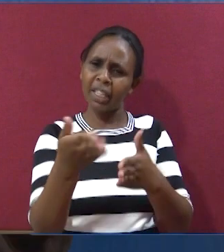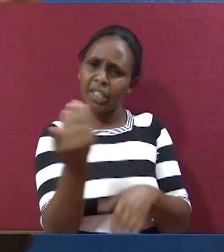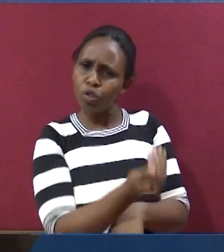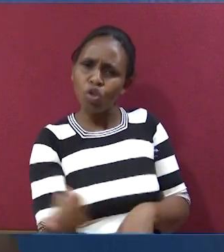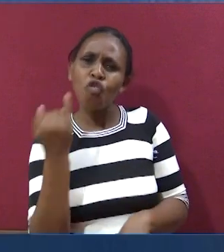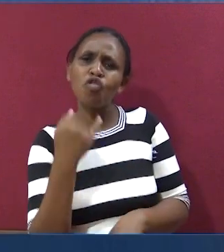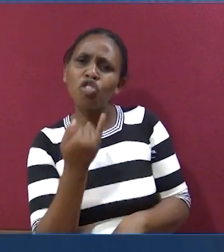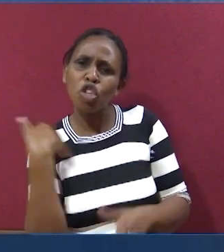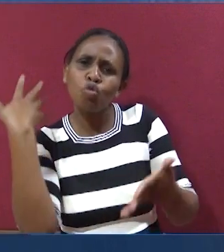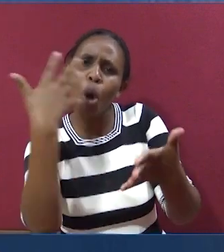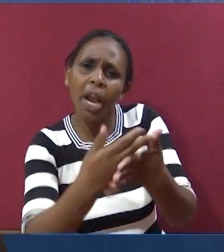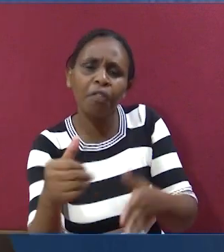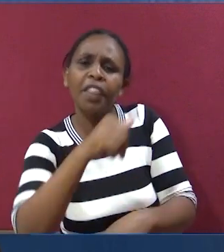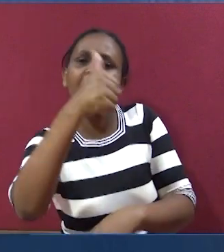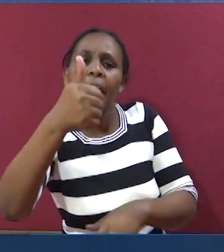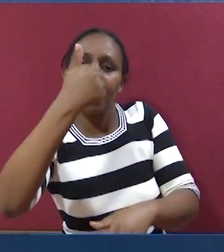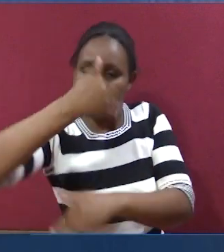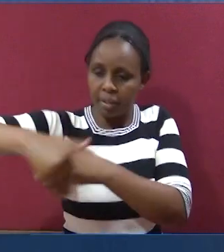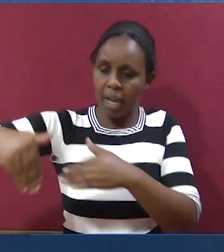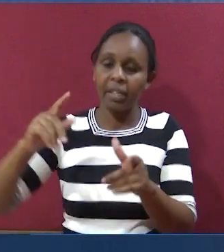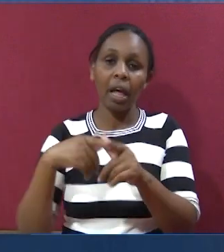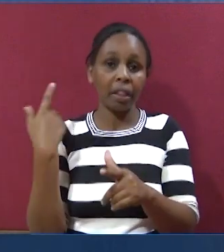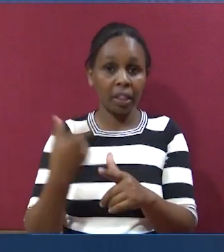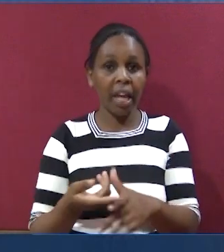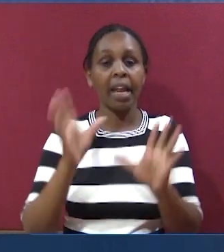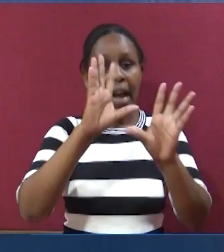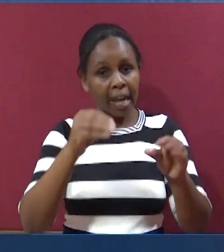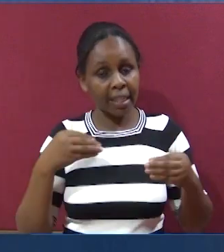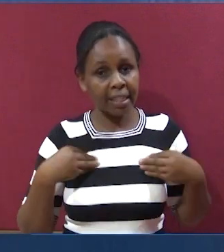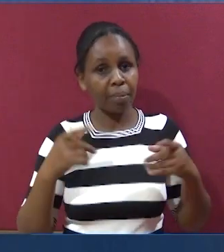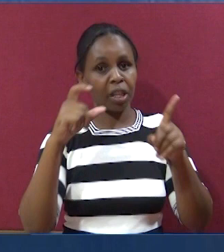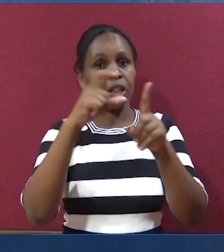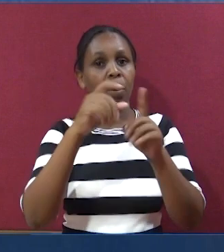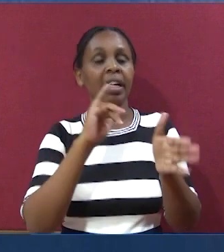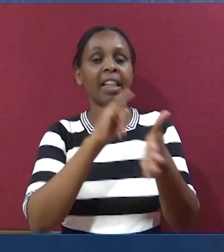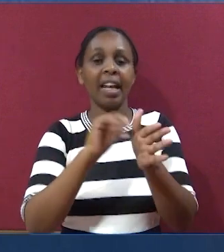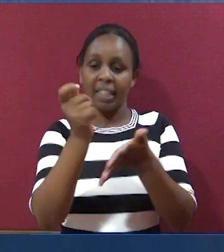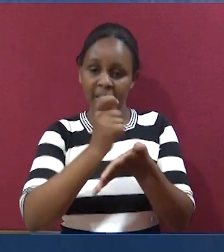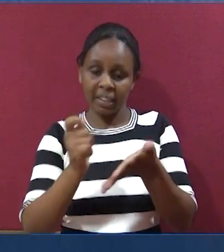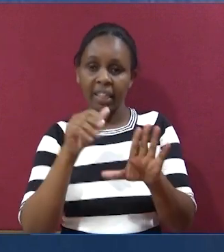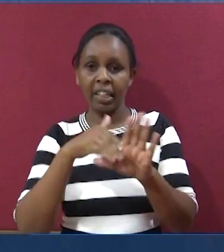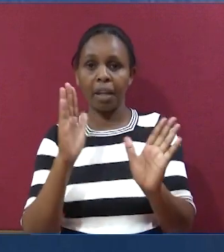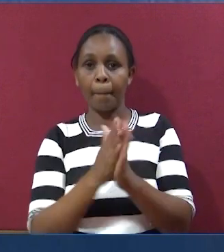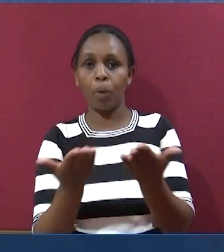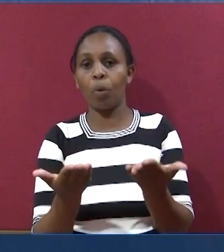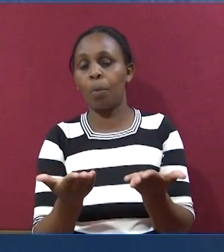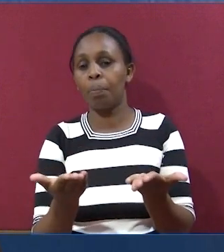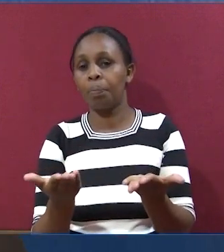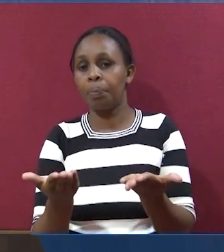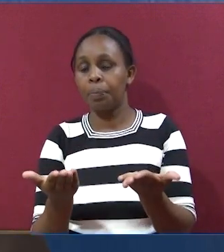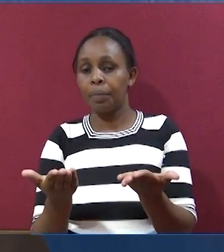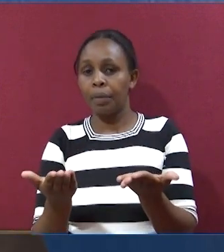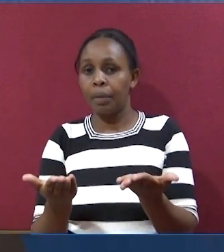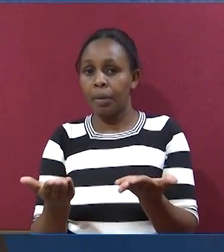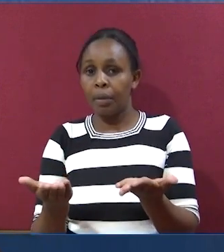awa, wana wa Israel ili wakaweze kufika, ngambo ile lingini, kumbali, kushika, maneno ya lia andikuwa katika kitabu chatorati.